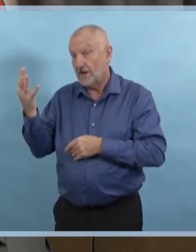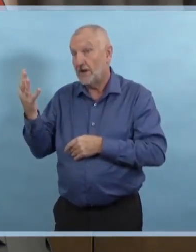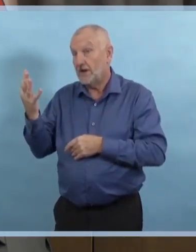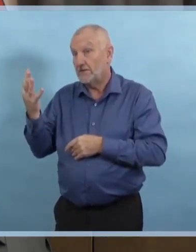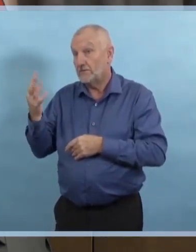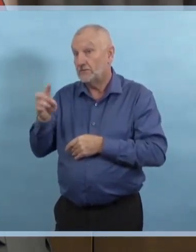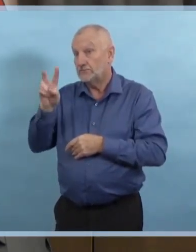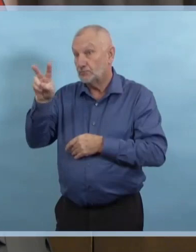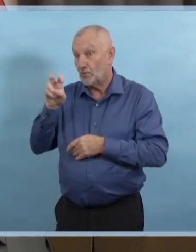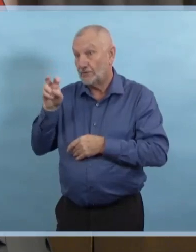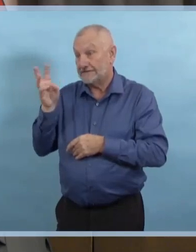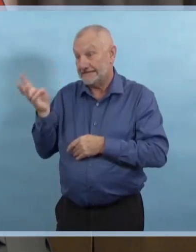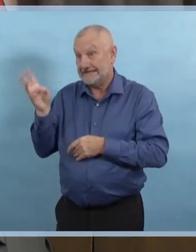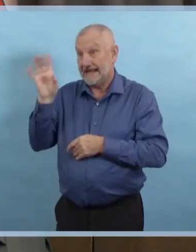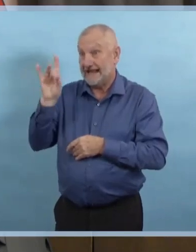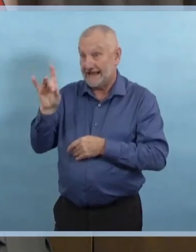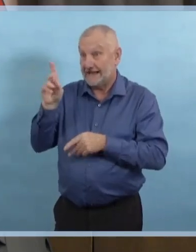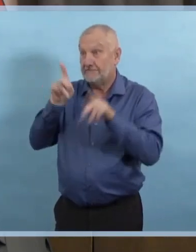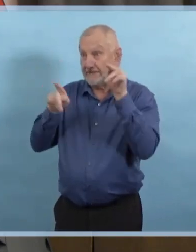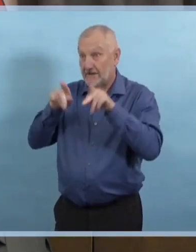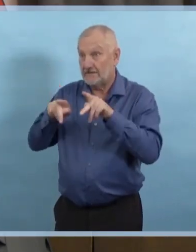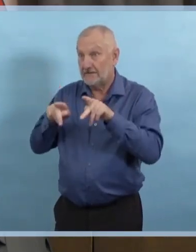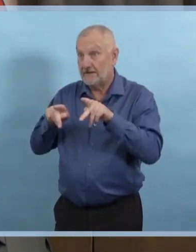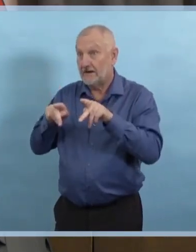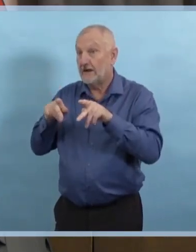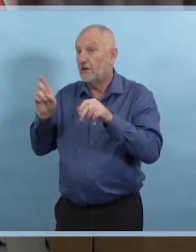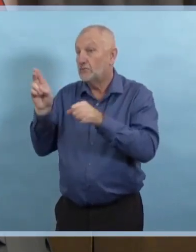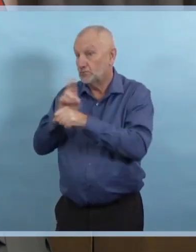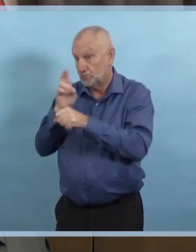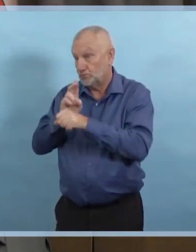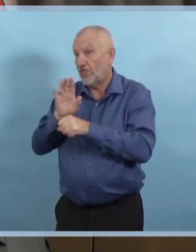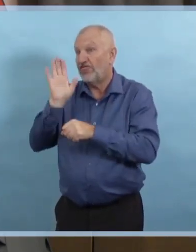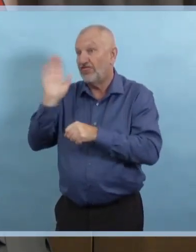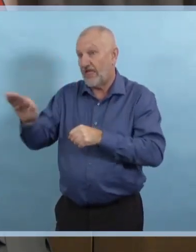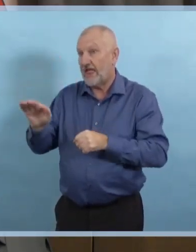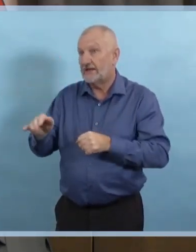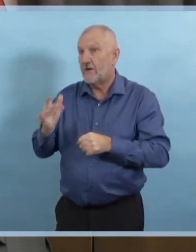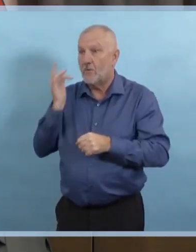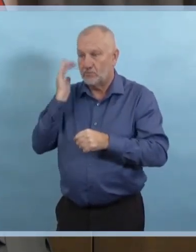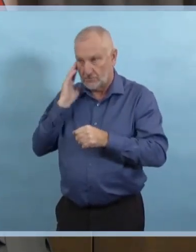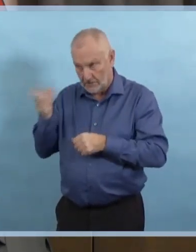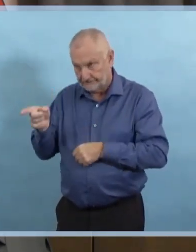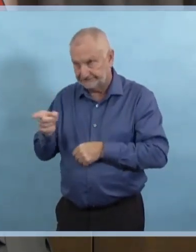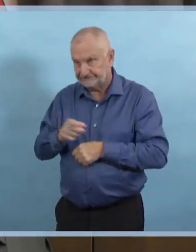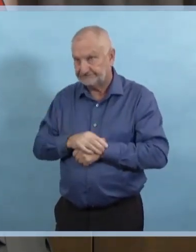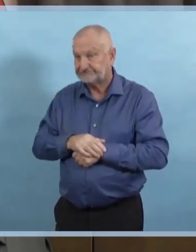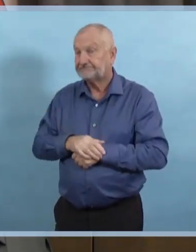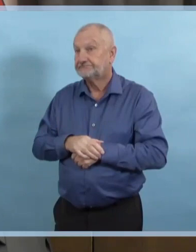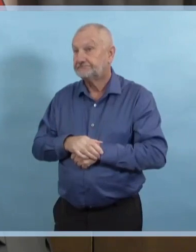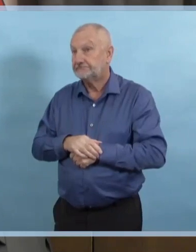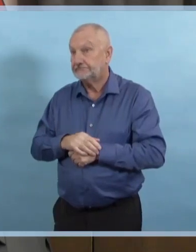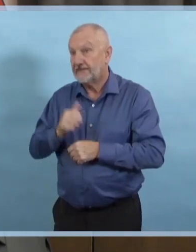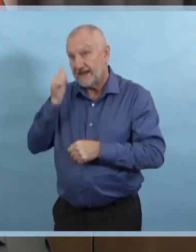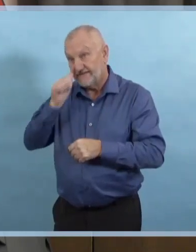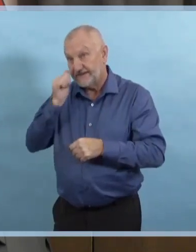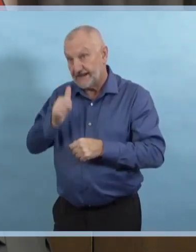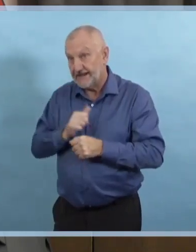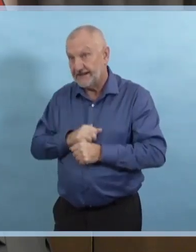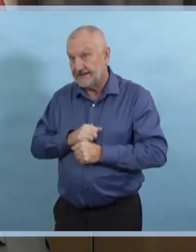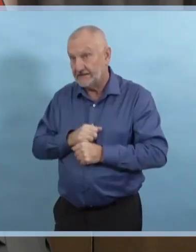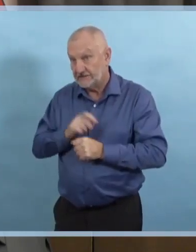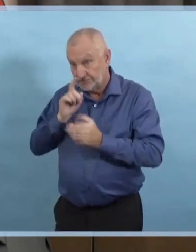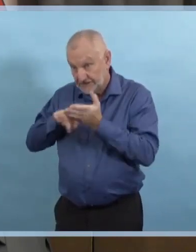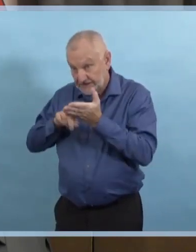Elles ont reçu des vérifications de bien-être quotidiennes. Elles ont des consultations en ligne avec les fournisseurs de soins et ou les